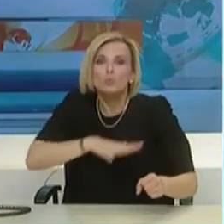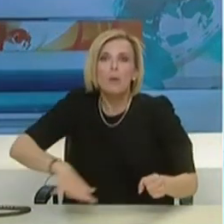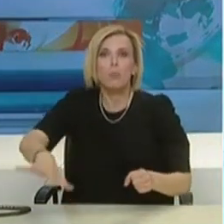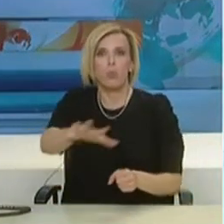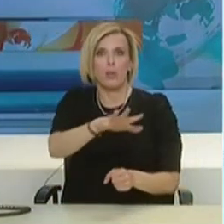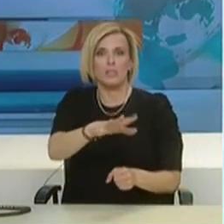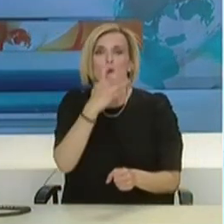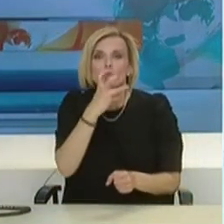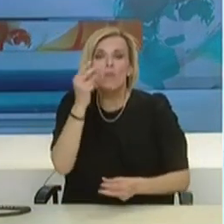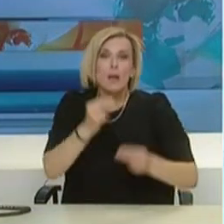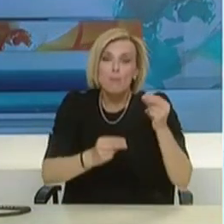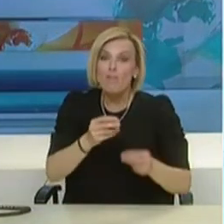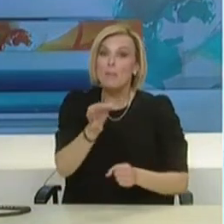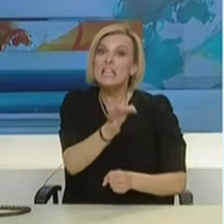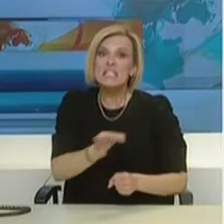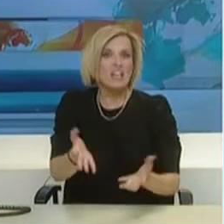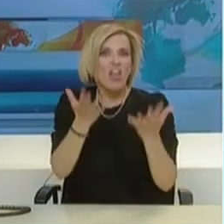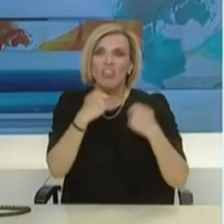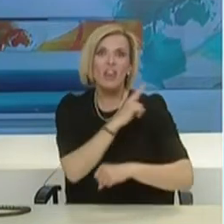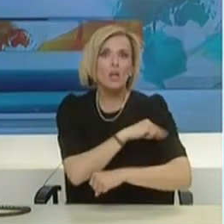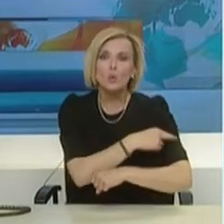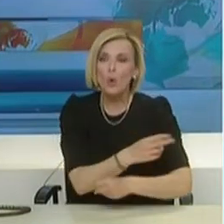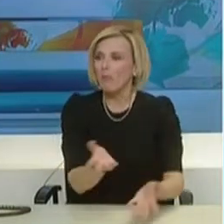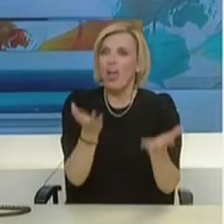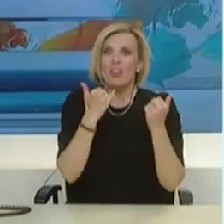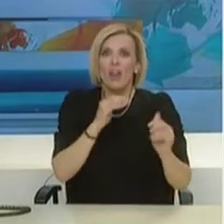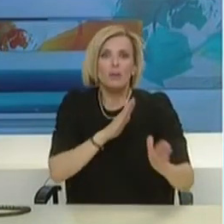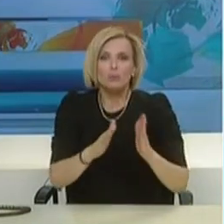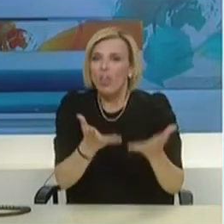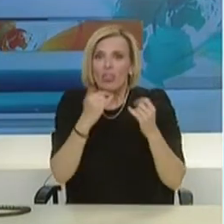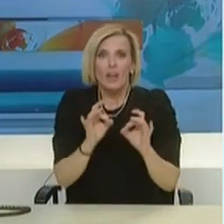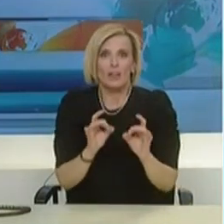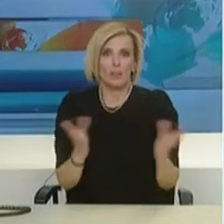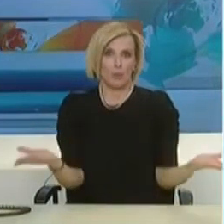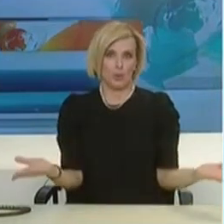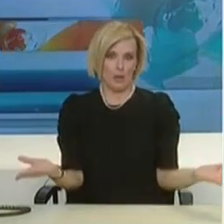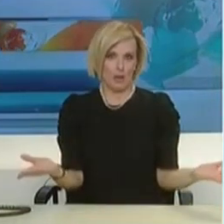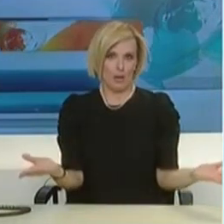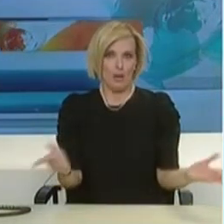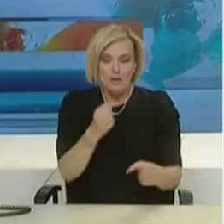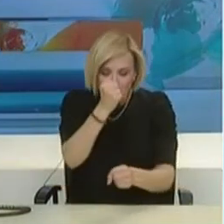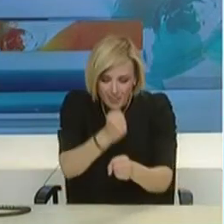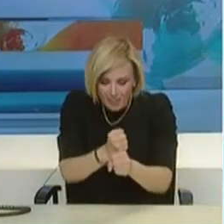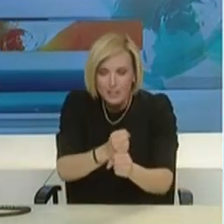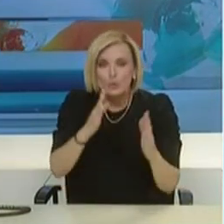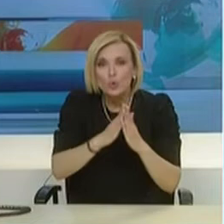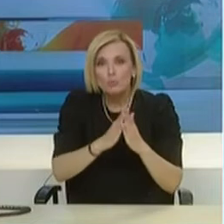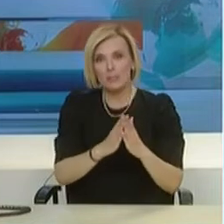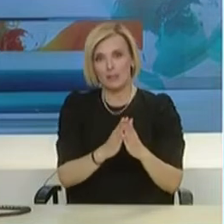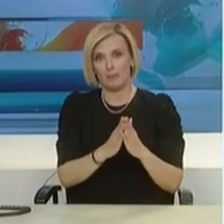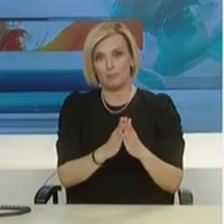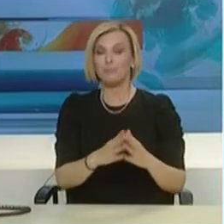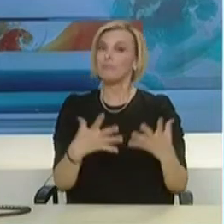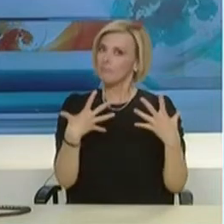κρούσματα εκεί, με δυσκολίες στην νοσηλεία και στη διακομιδή. Όσον αφορά τα αισιόδοξα μηνύματα για τη